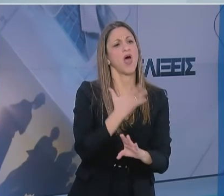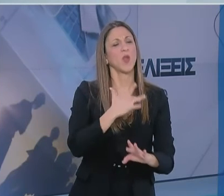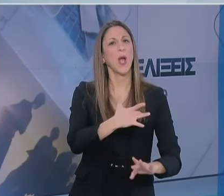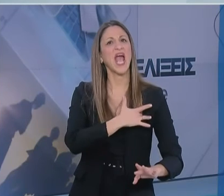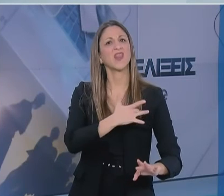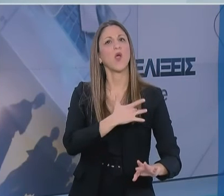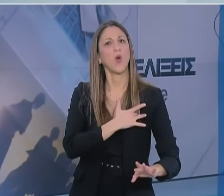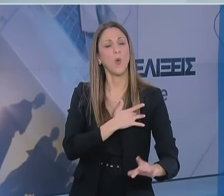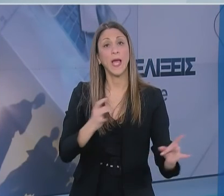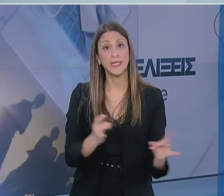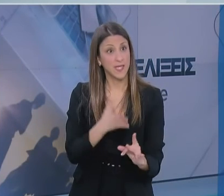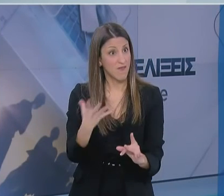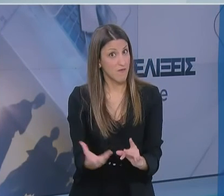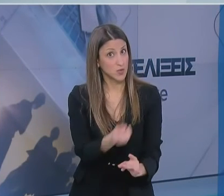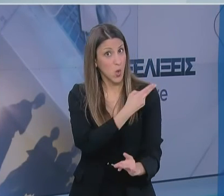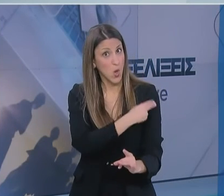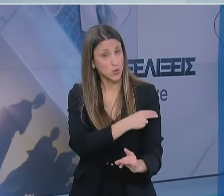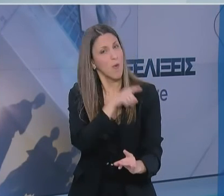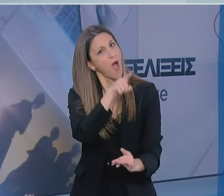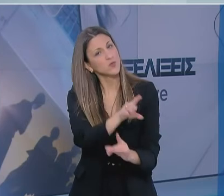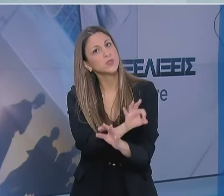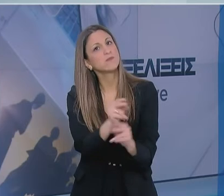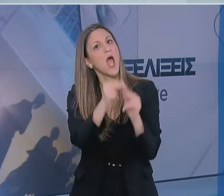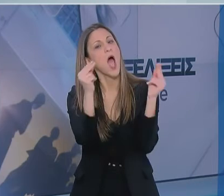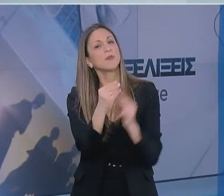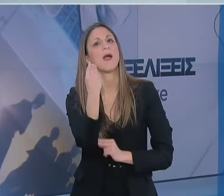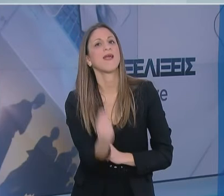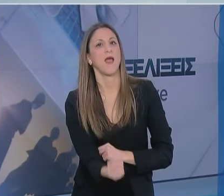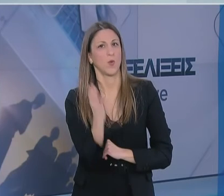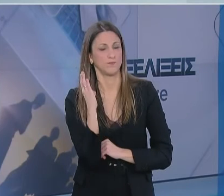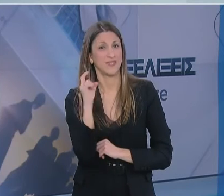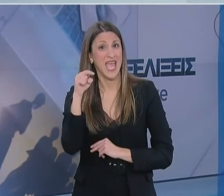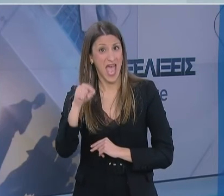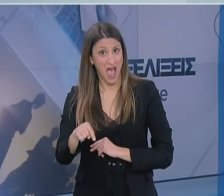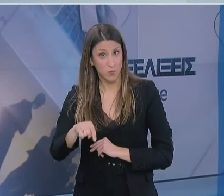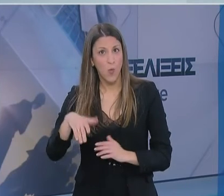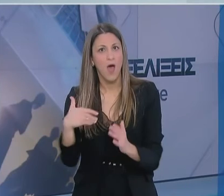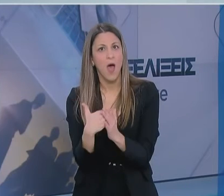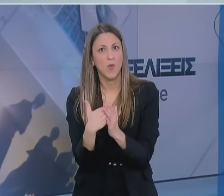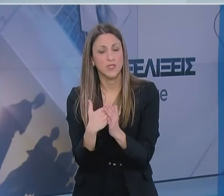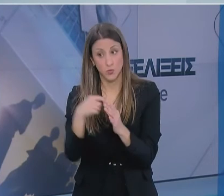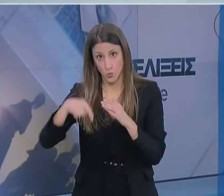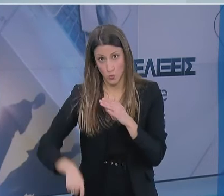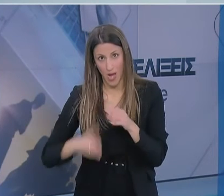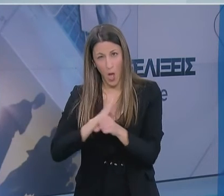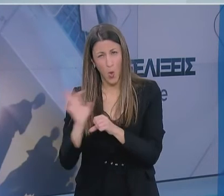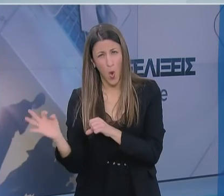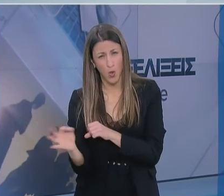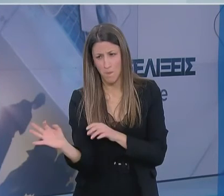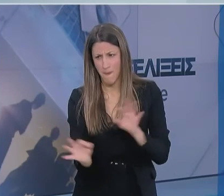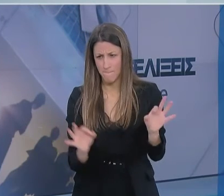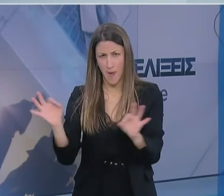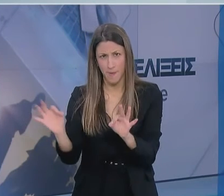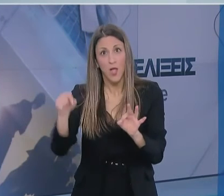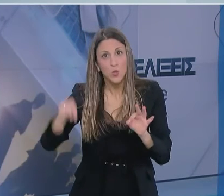ανταποκρίνεται στις ανάγκες των ασθενών και αυτό καταδεικνύεται καθημερινά στην περίπτωση του κορονοϊού. Επιτρέψτε μου να πω ότι σε